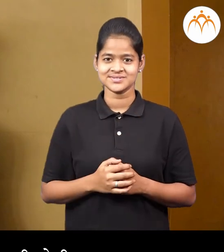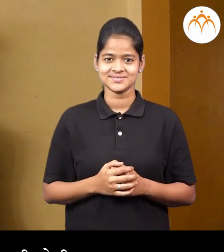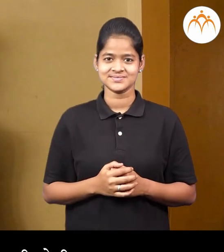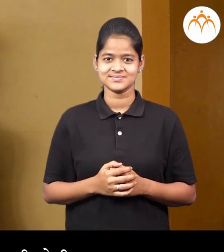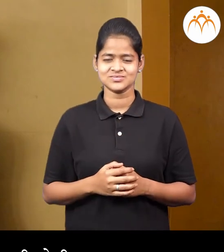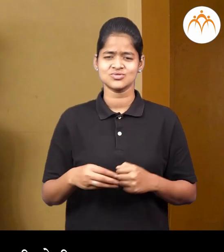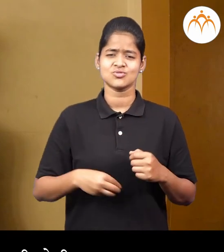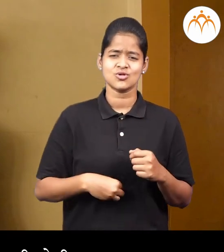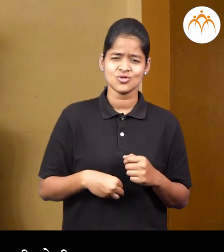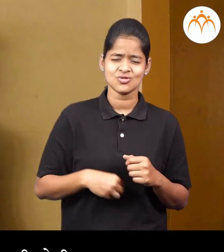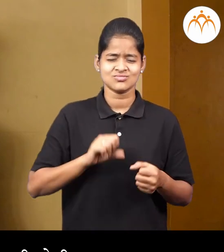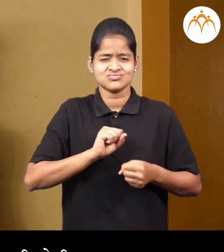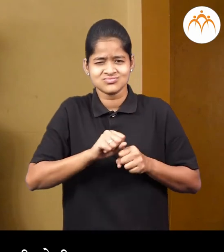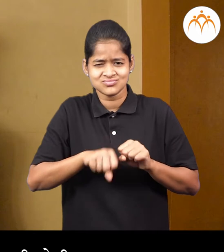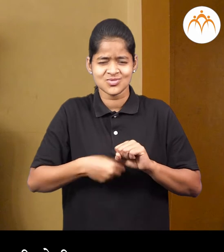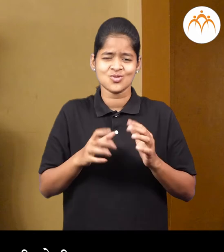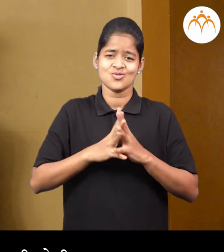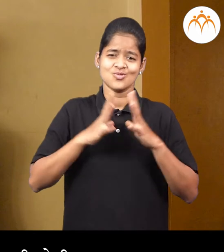त्याला खूब भूख लगली होती